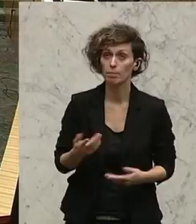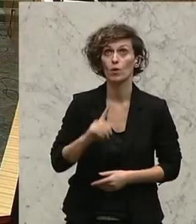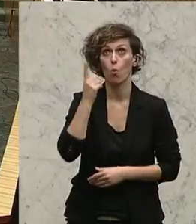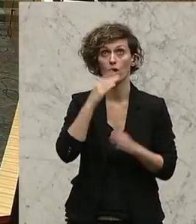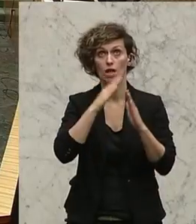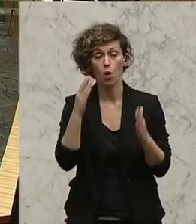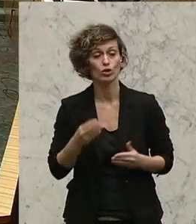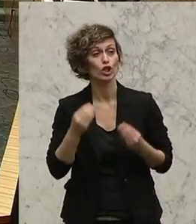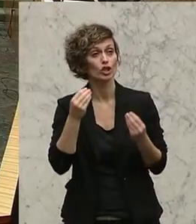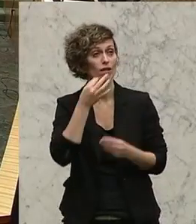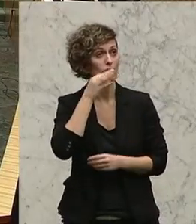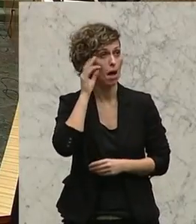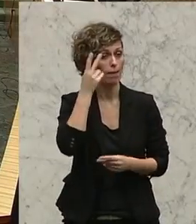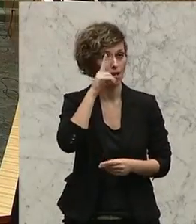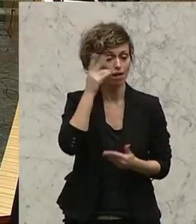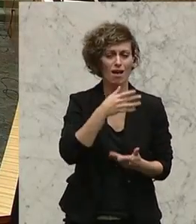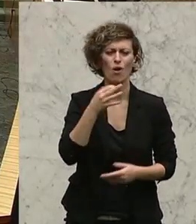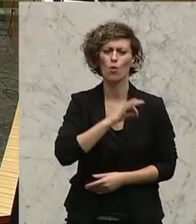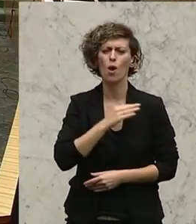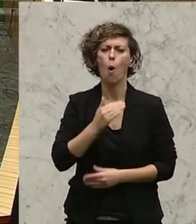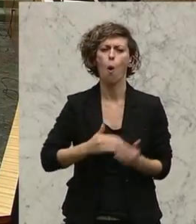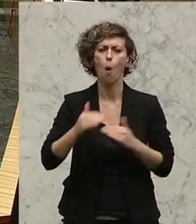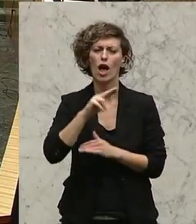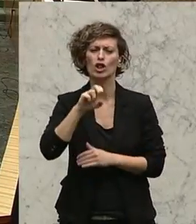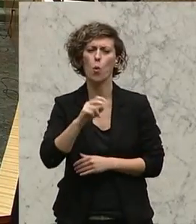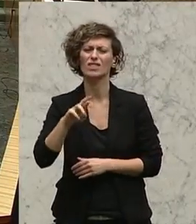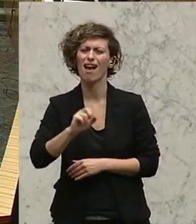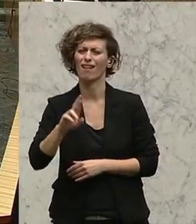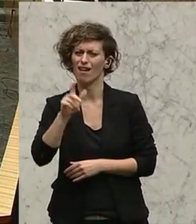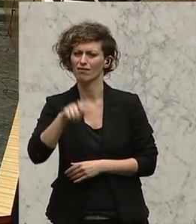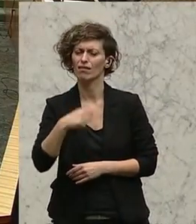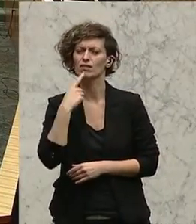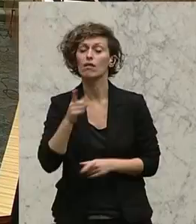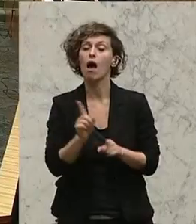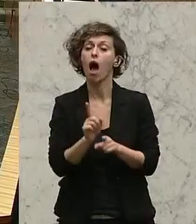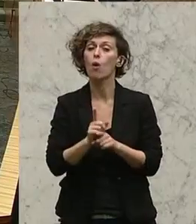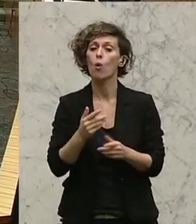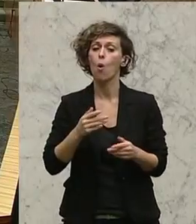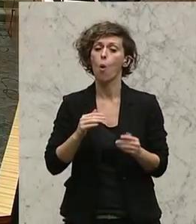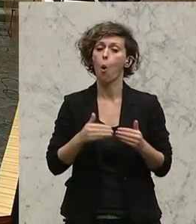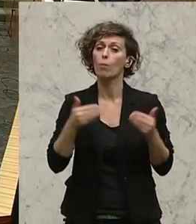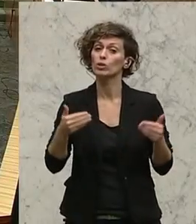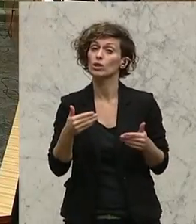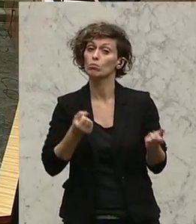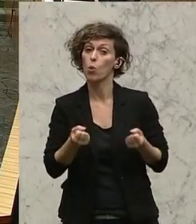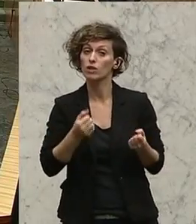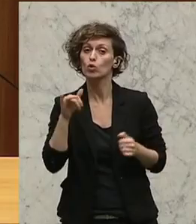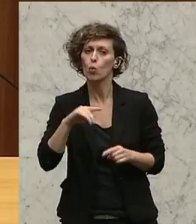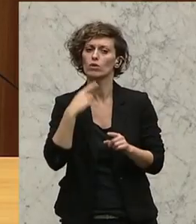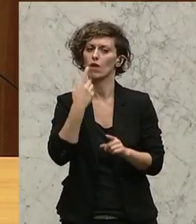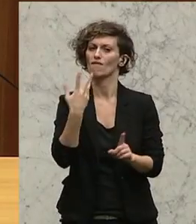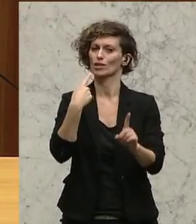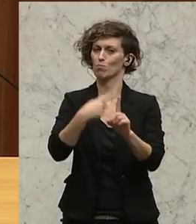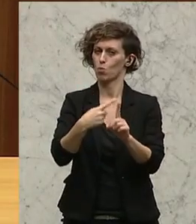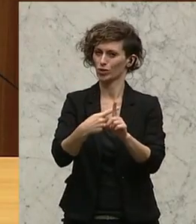es genau 1000 Einwohner. Man soll auch als Oppositionspolitiker mal was Positives sagen. Ich möchte daher mit